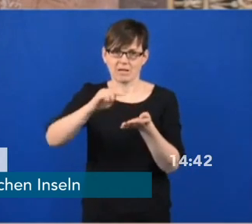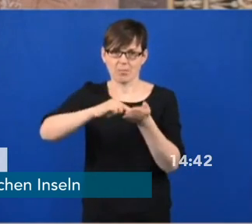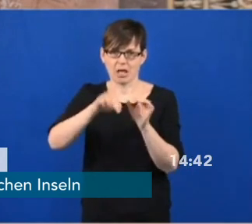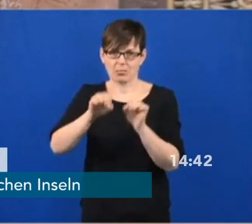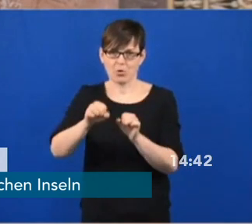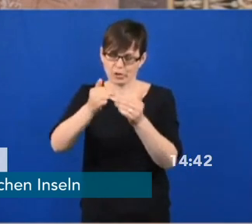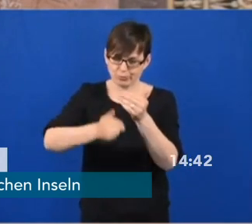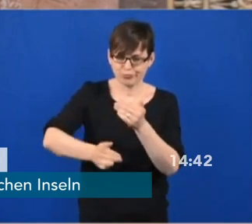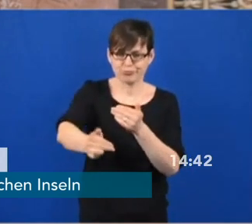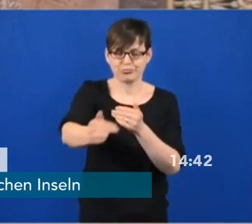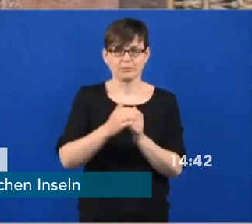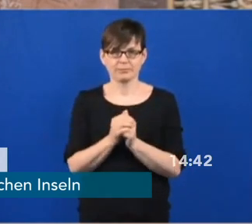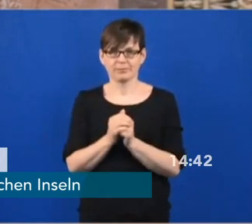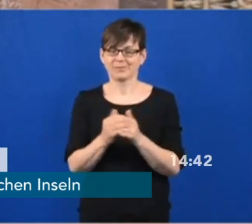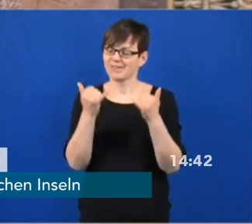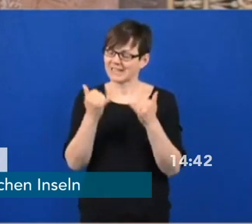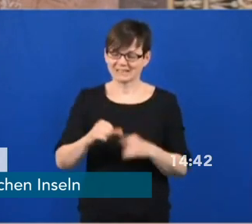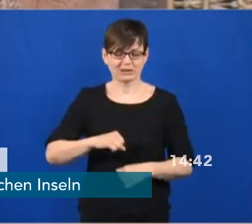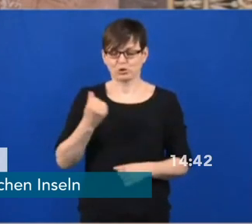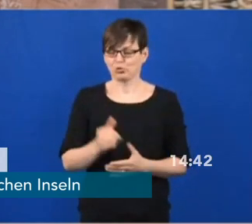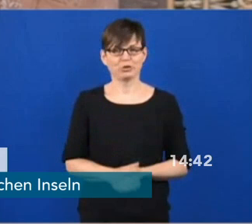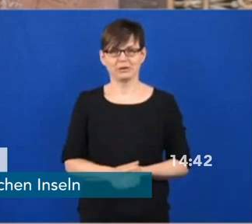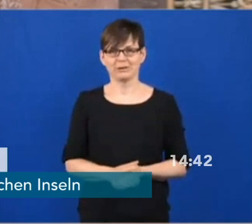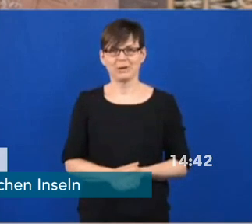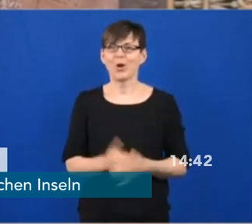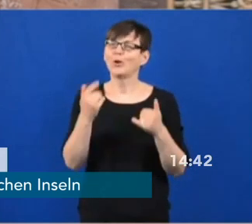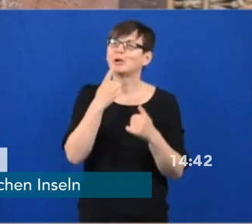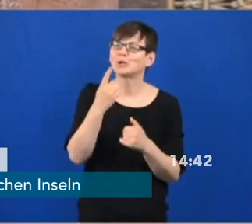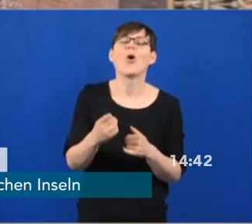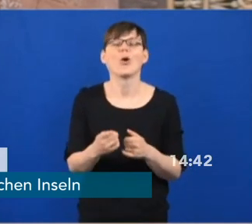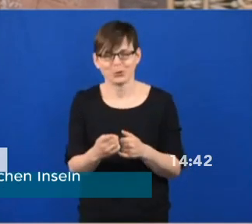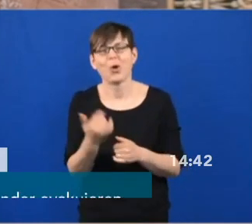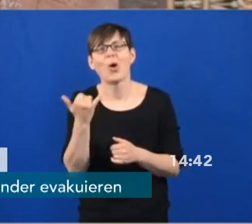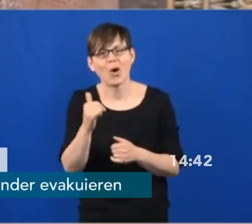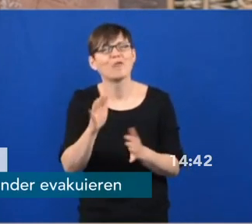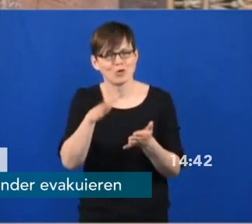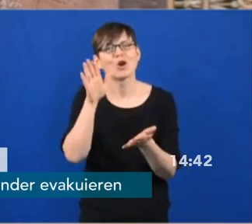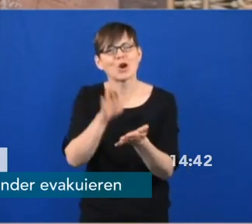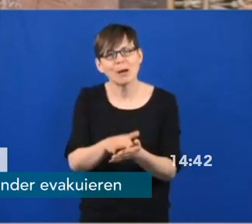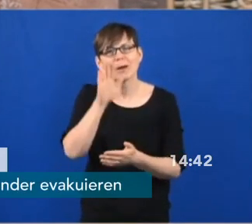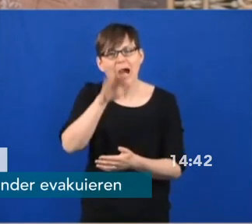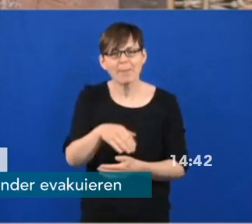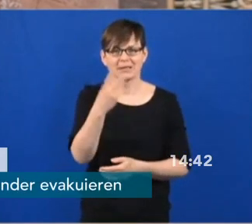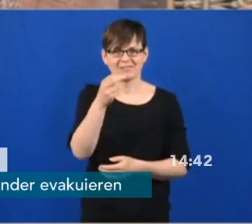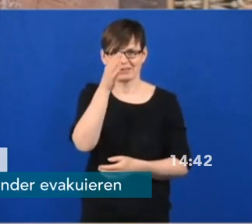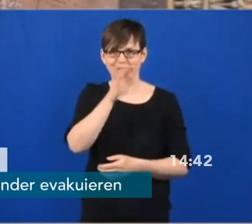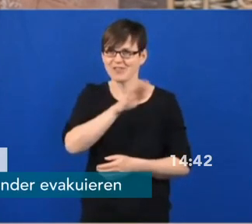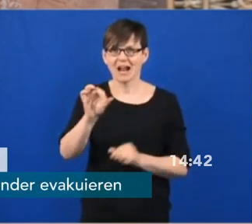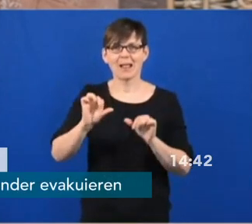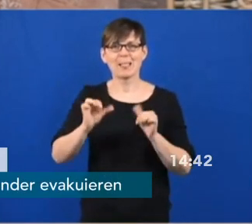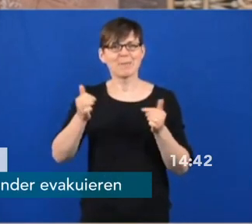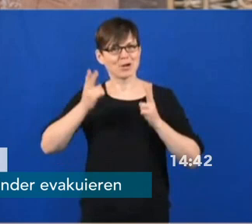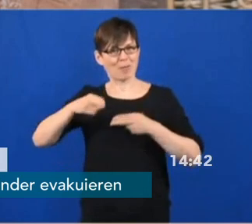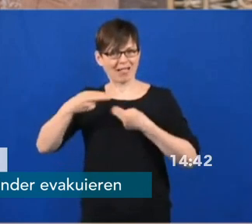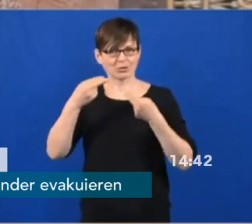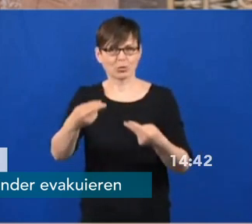Aber es ist immer dazu gesagt worden, wir können jetzt nicht die Erwartungen in die Welt setzen, dass dann ab 20.04. alles wieder normal wird. Aber seien Sie